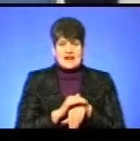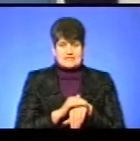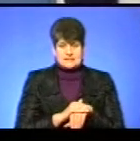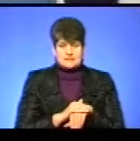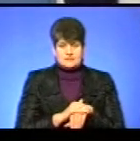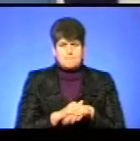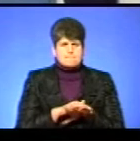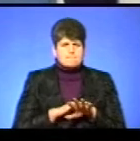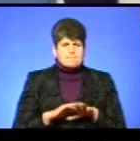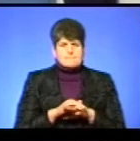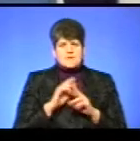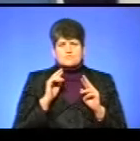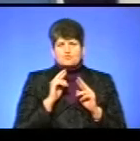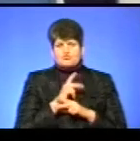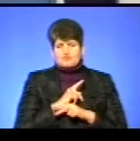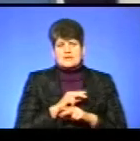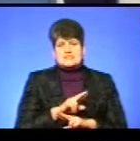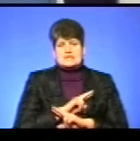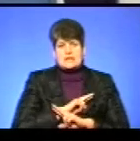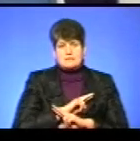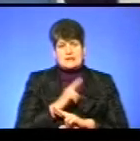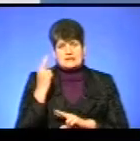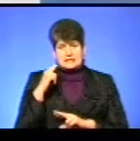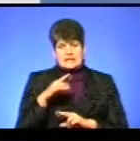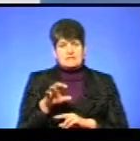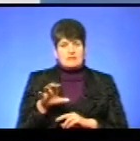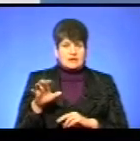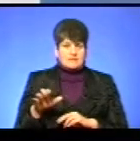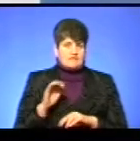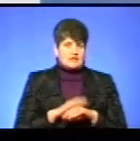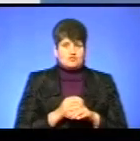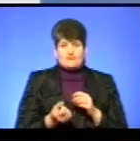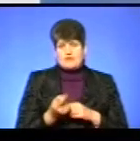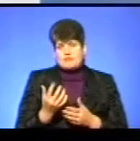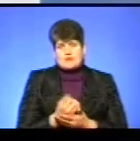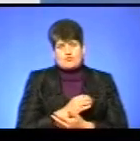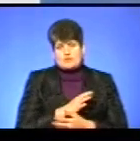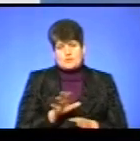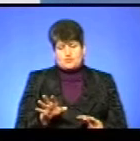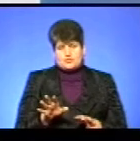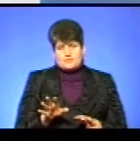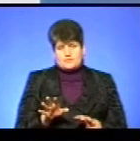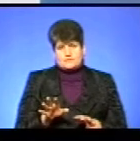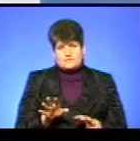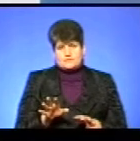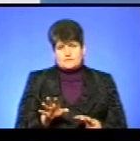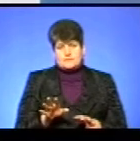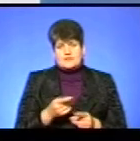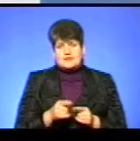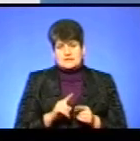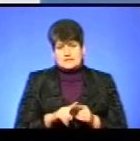масового отруєння чи загибелі диких тварин фактично виявлено не було. Ну, за